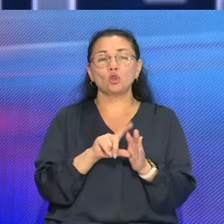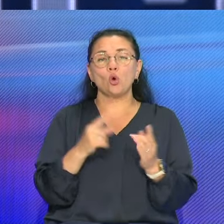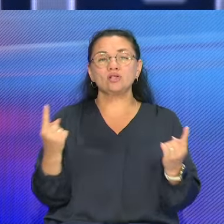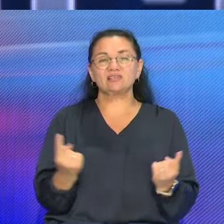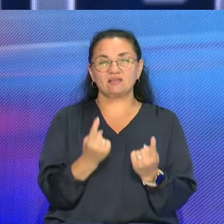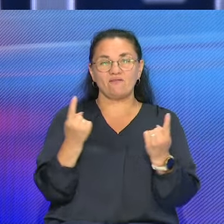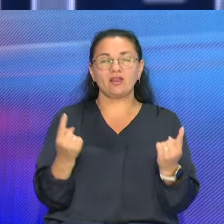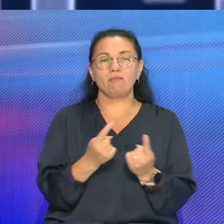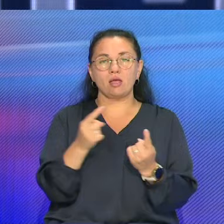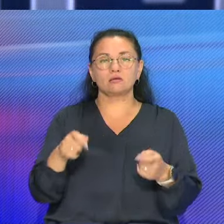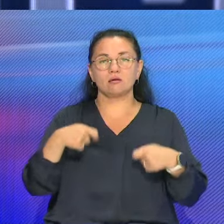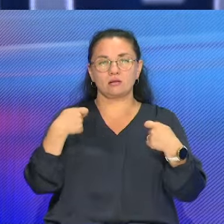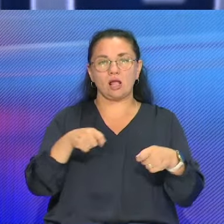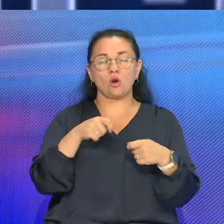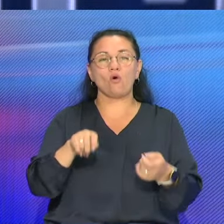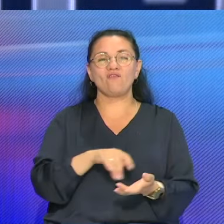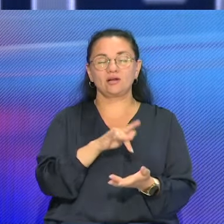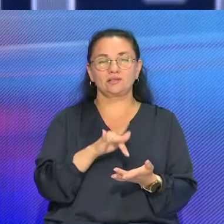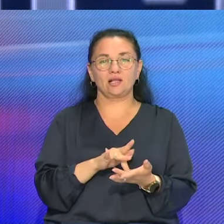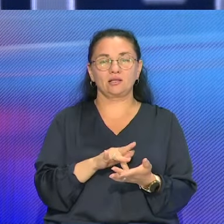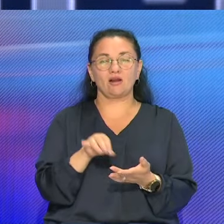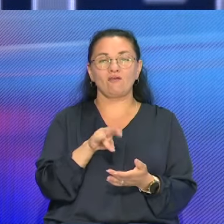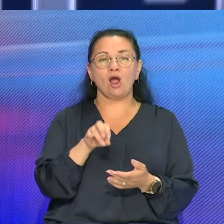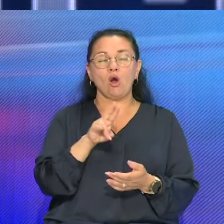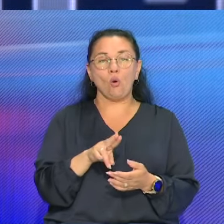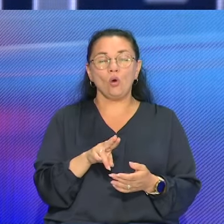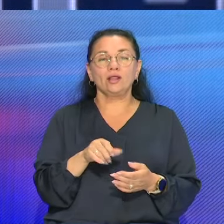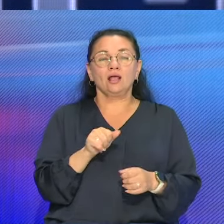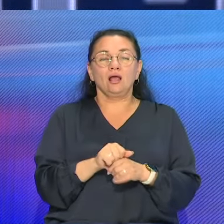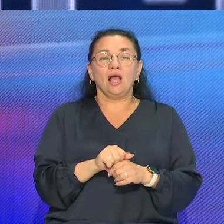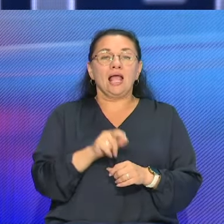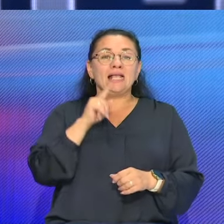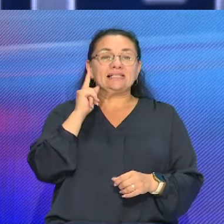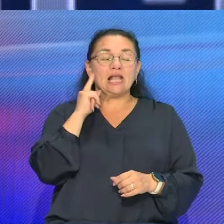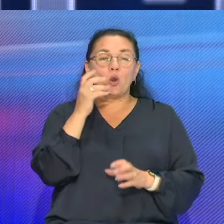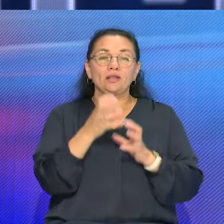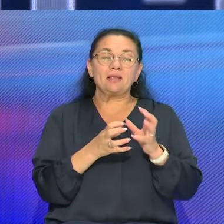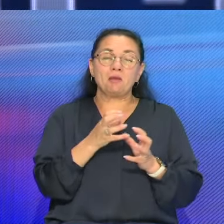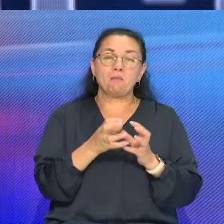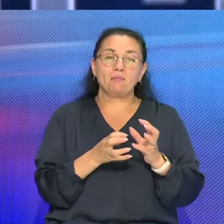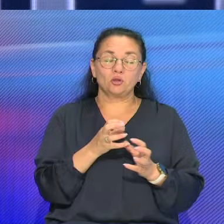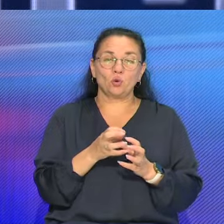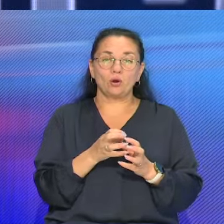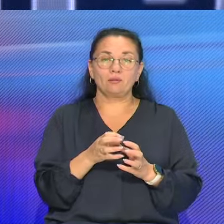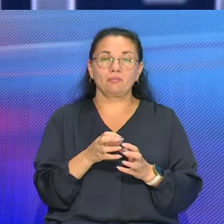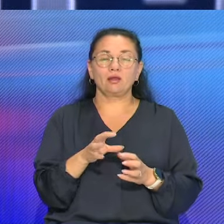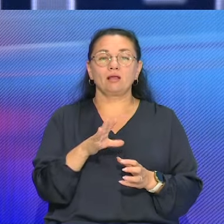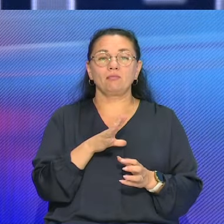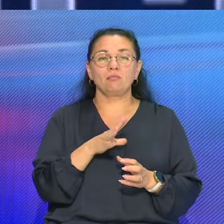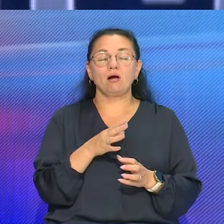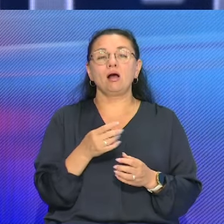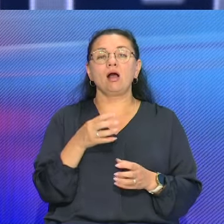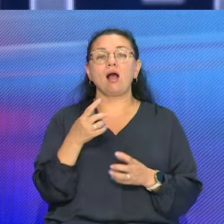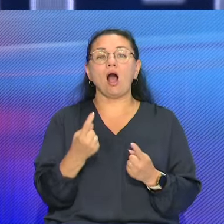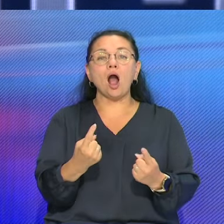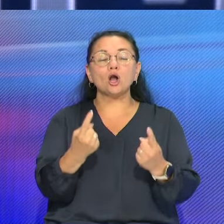торговых центров, от полок с банками с лично-зелеными помидорами до действительно большого ассортимента